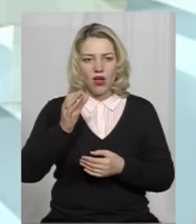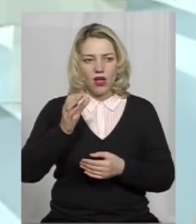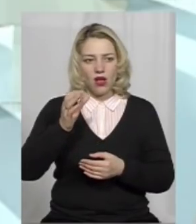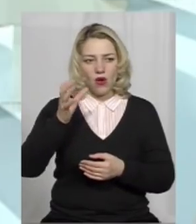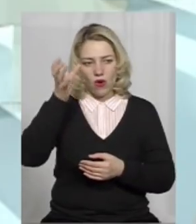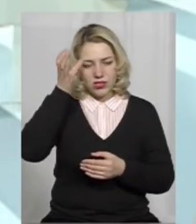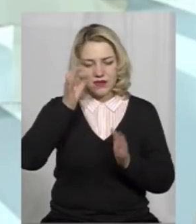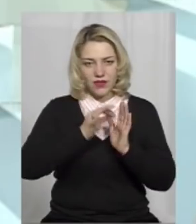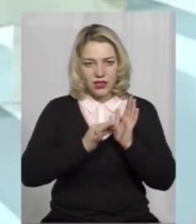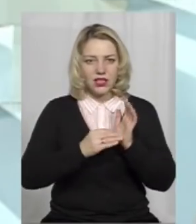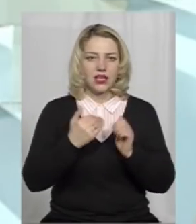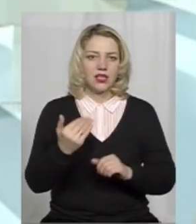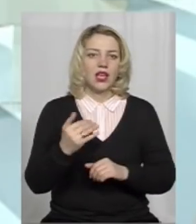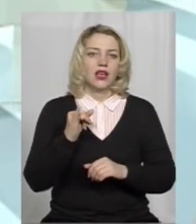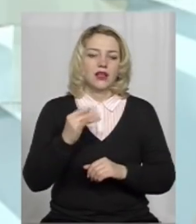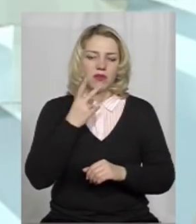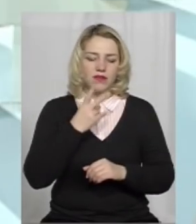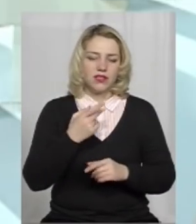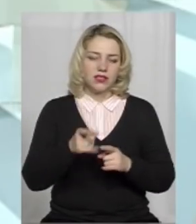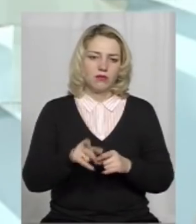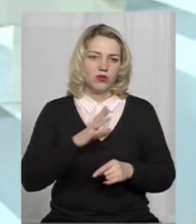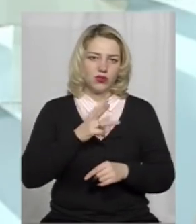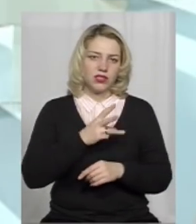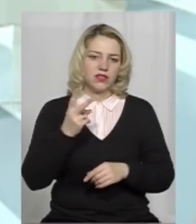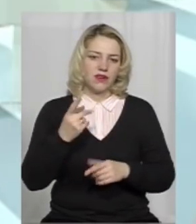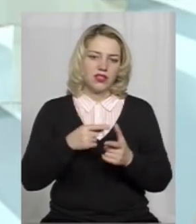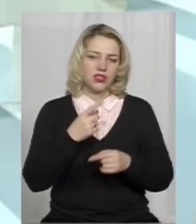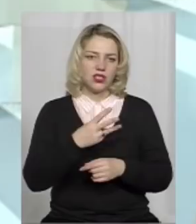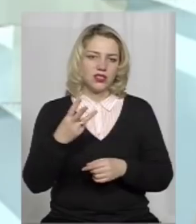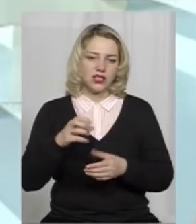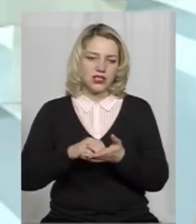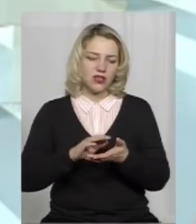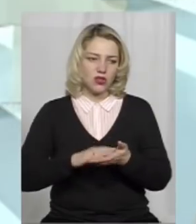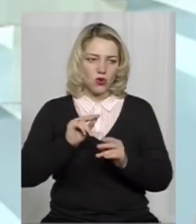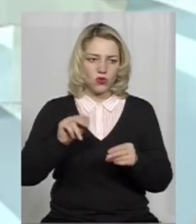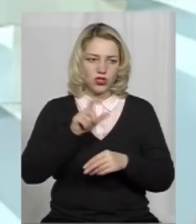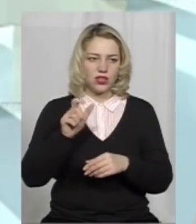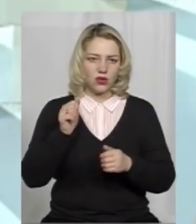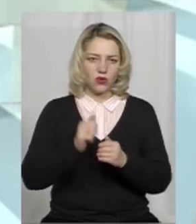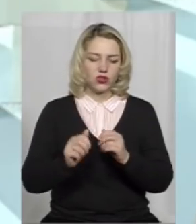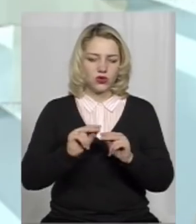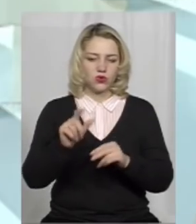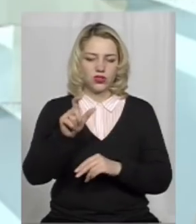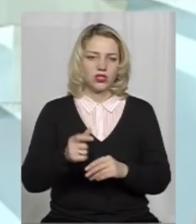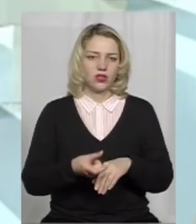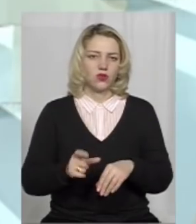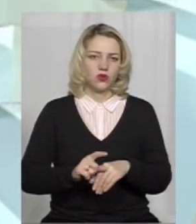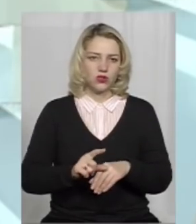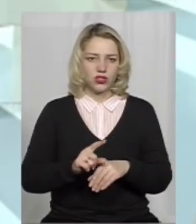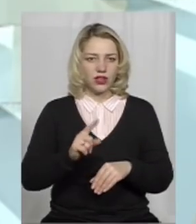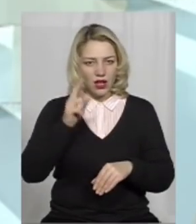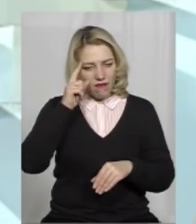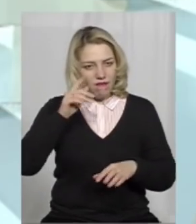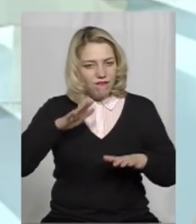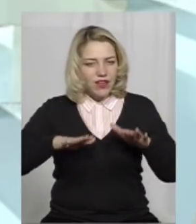там було 32 чи 33 наших зареєстровано-учителів. Тобто, кожен учитель дуже виважено